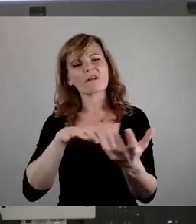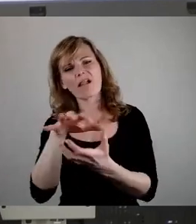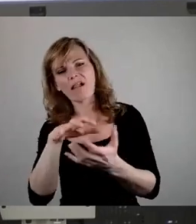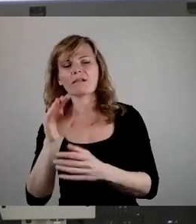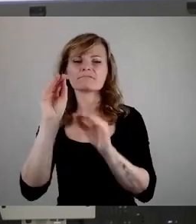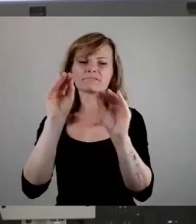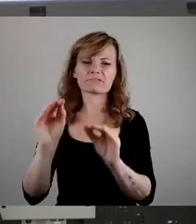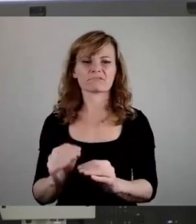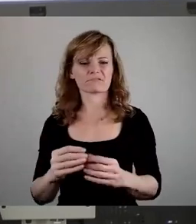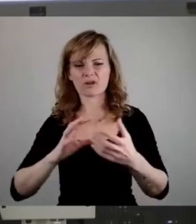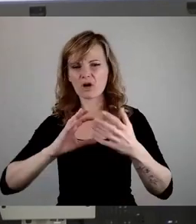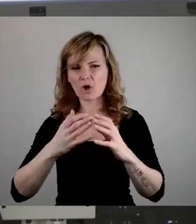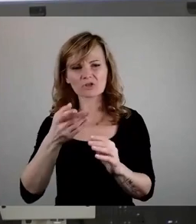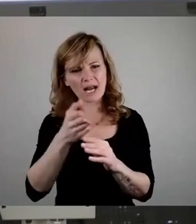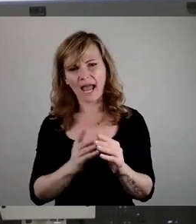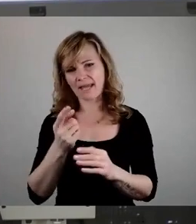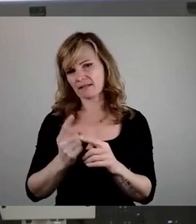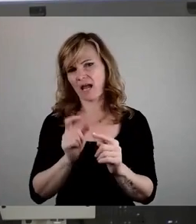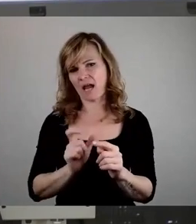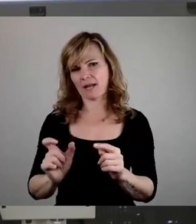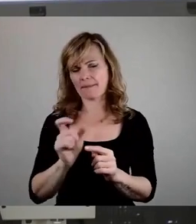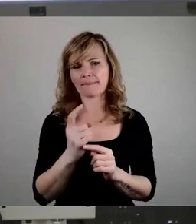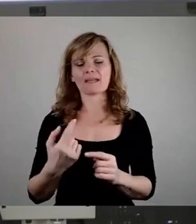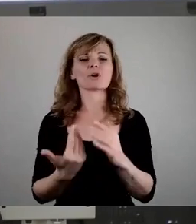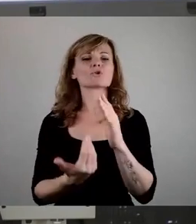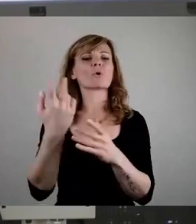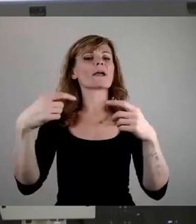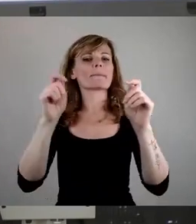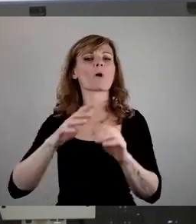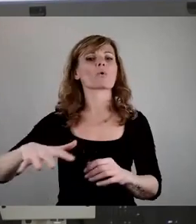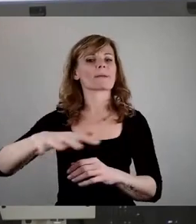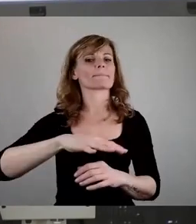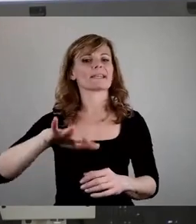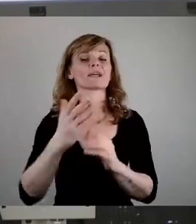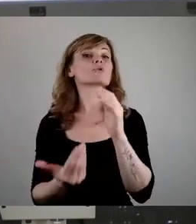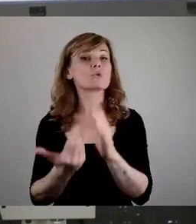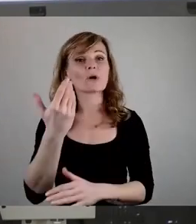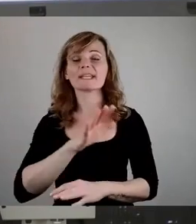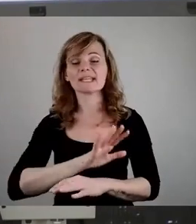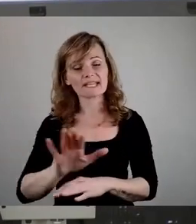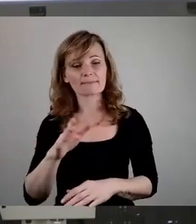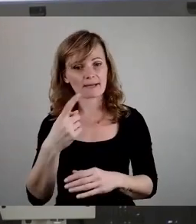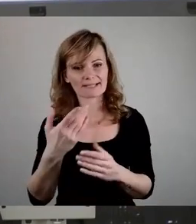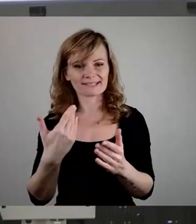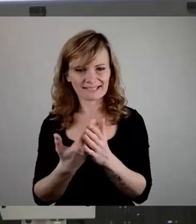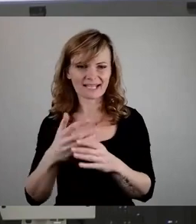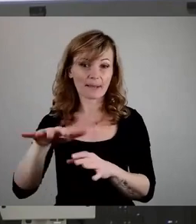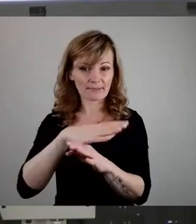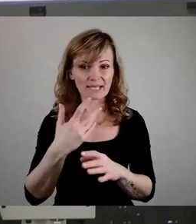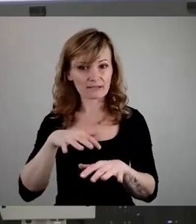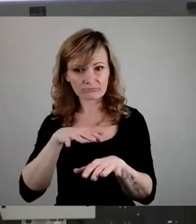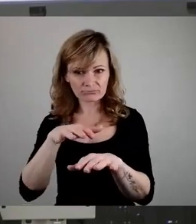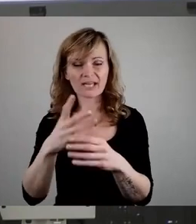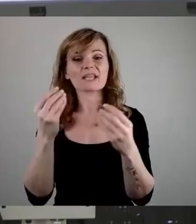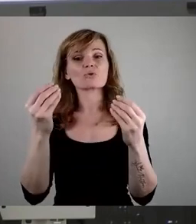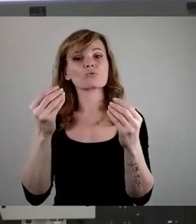Klotsche kommen, durch dieses Neubaugebiet, was natürlich nicht mehr ganz so neu ist, also durch dieses Neubaugebiet, diese typische